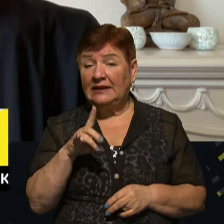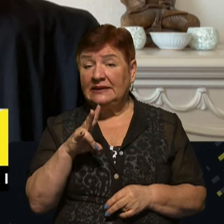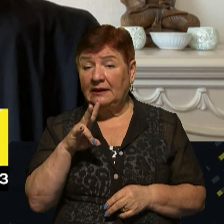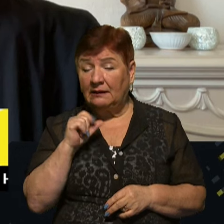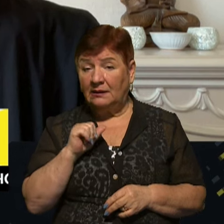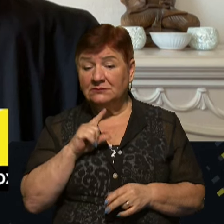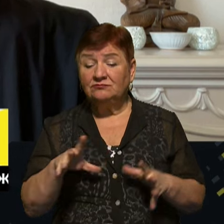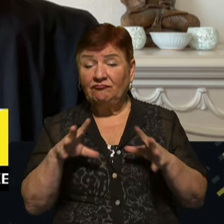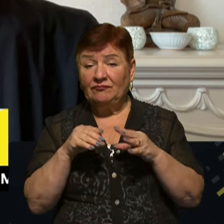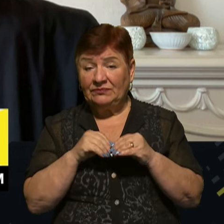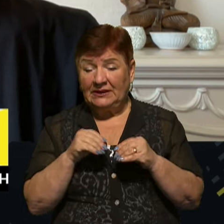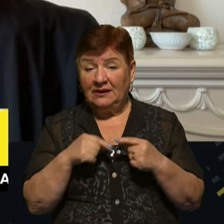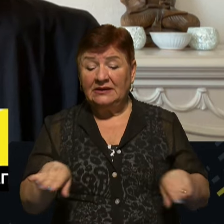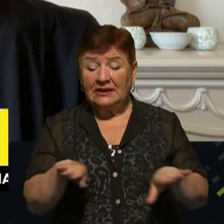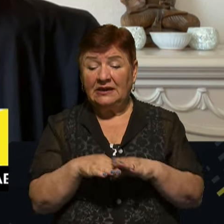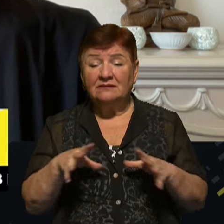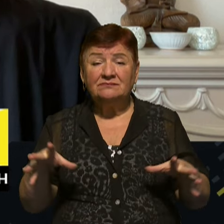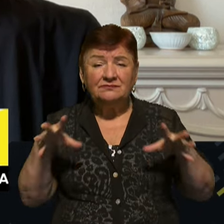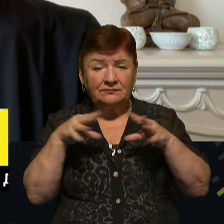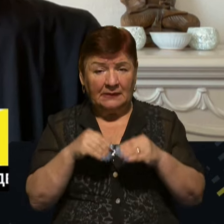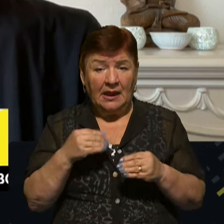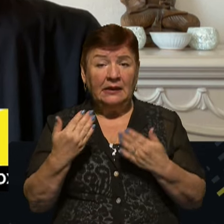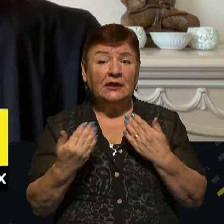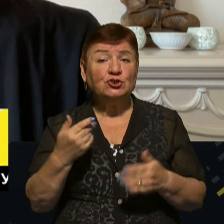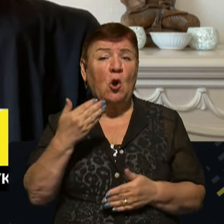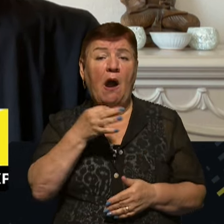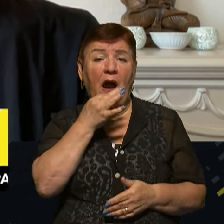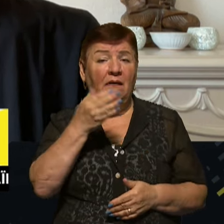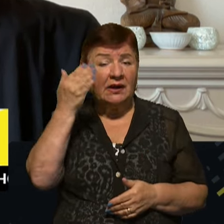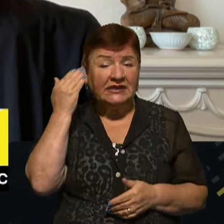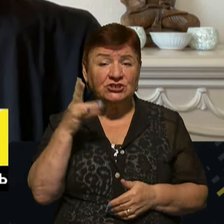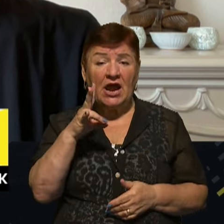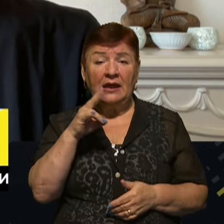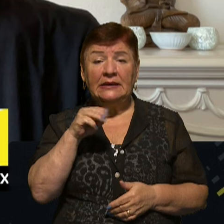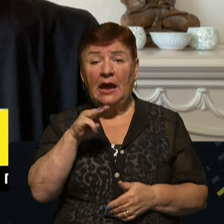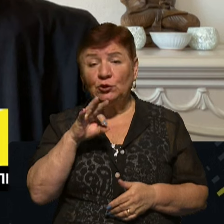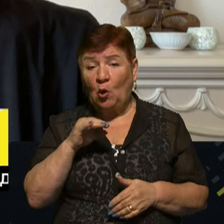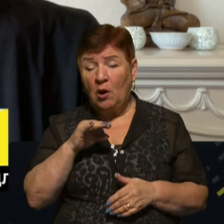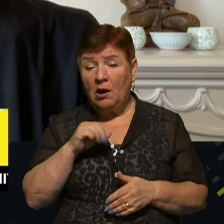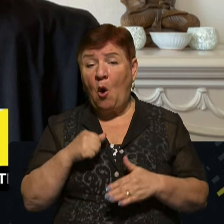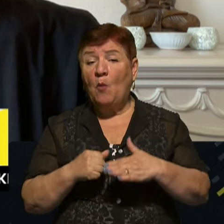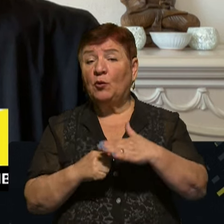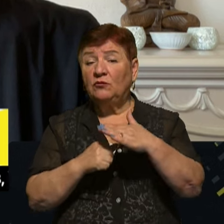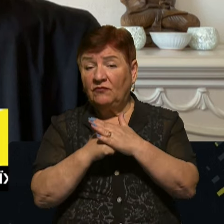зливається з безпекою Індопацифіки. Якщо раніше те саме НАТО вґрунтувалося на